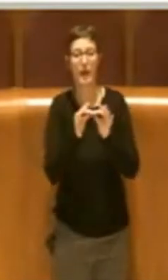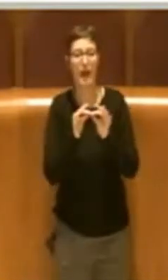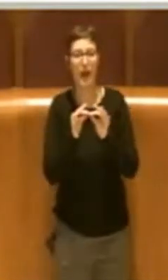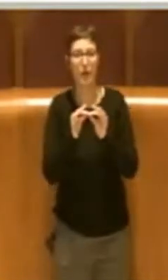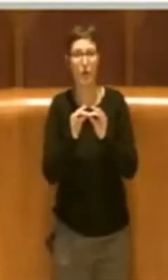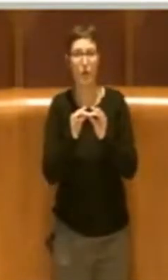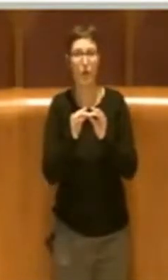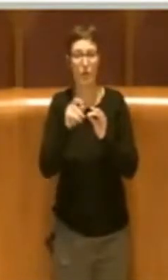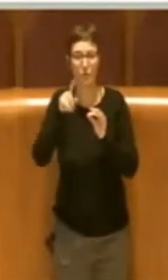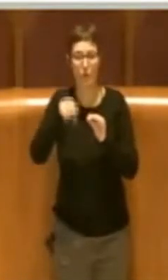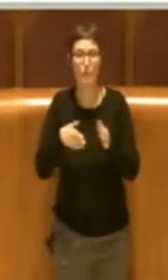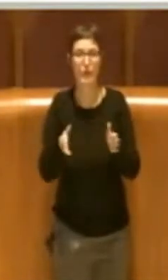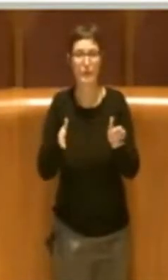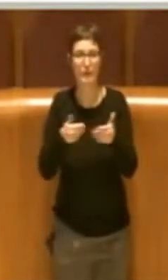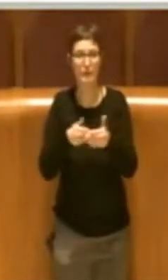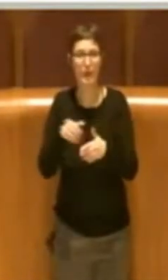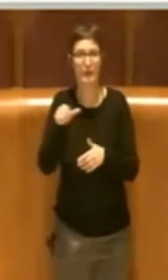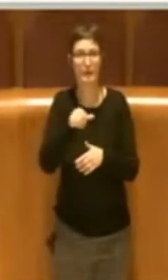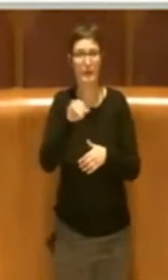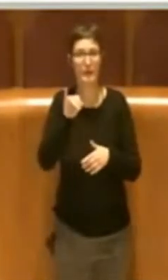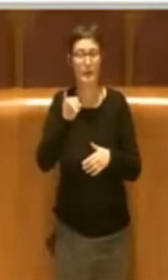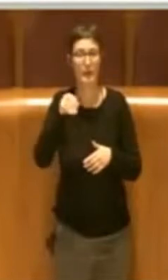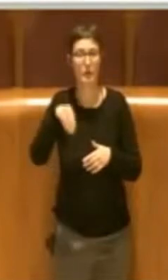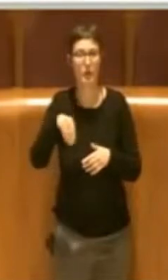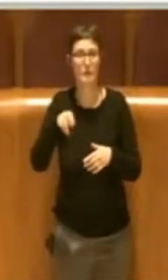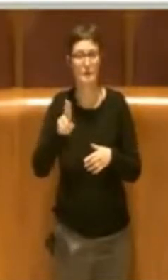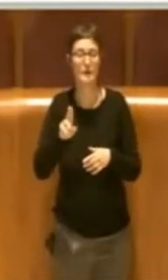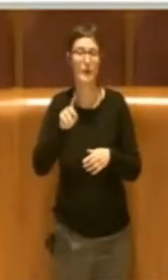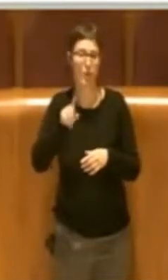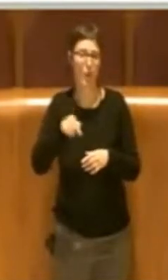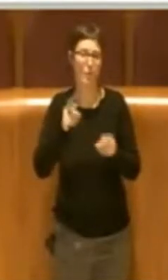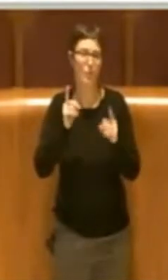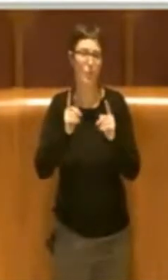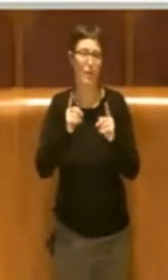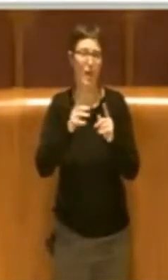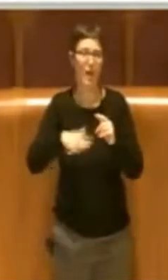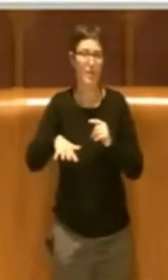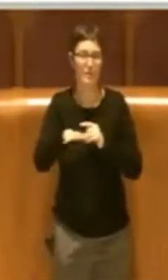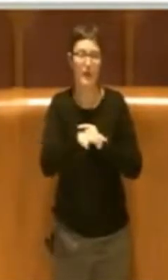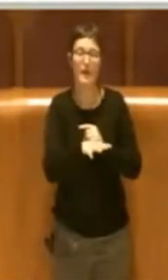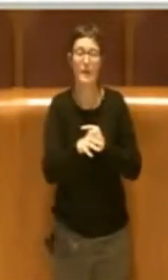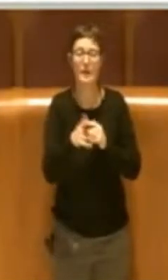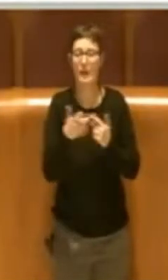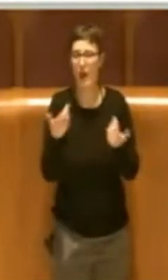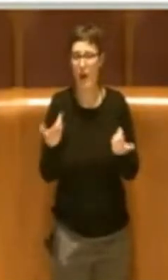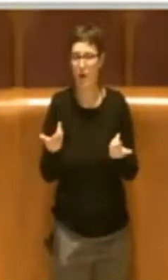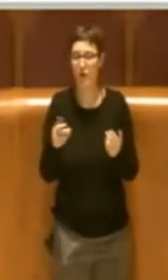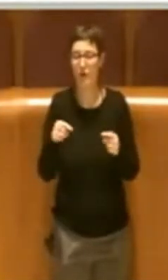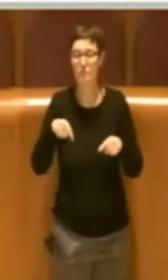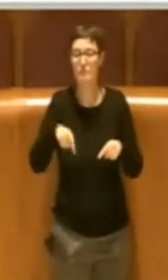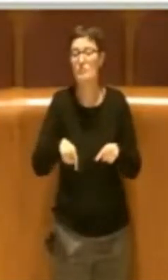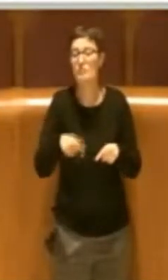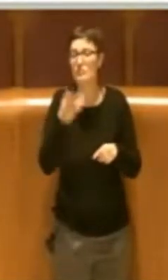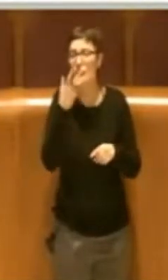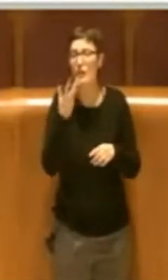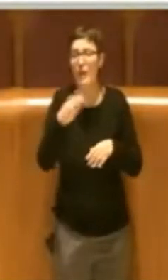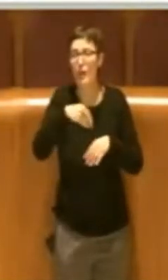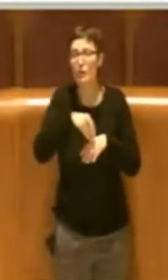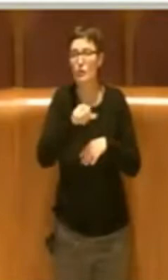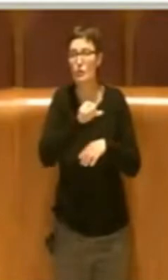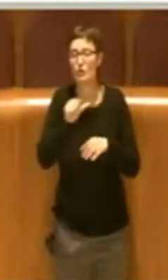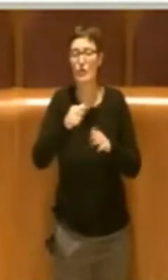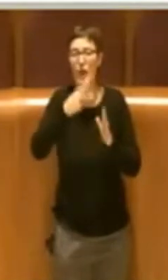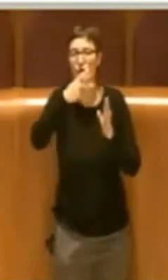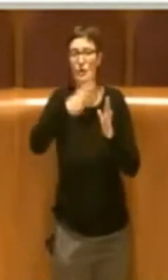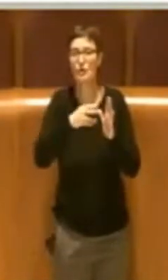Dipartimento Simu e anche ambiente, in cui sostanzialmente aggiungiamo al secondo punto i